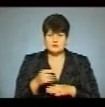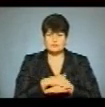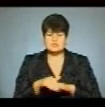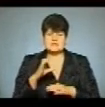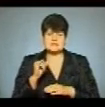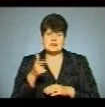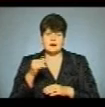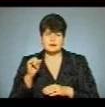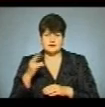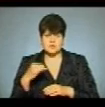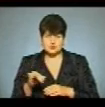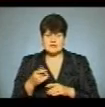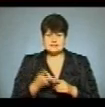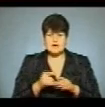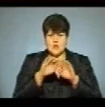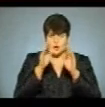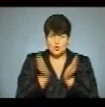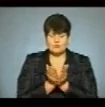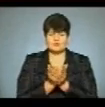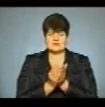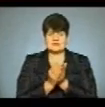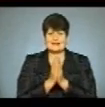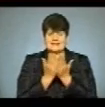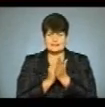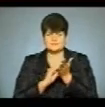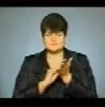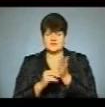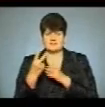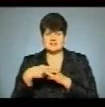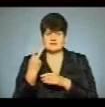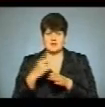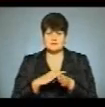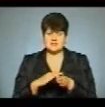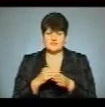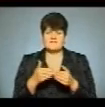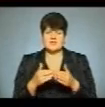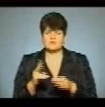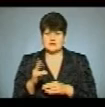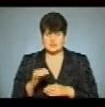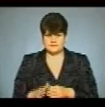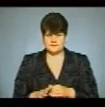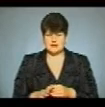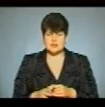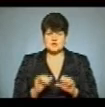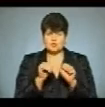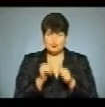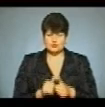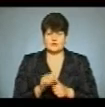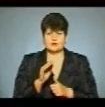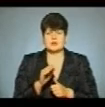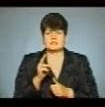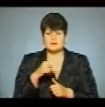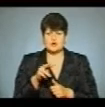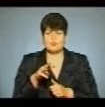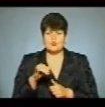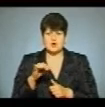Сагайдачного. Це глобус та книги, на яких викарбували 22 прізвища випускників і вчителів гімназії. Скульптор Дмитро Мулярчук розповів,